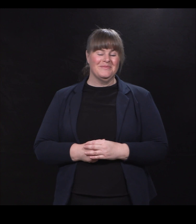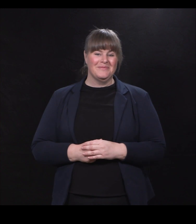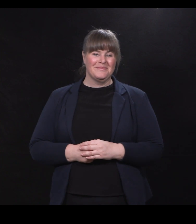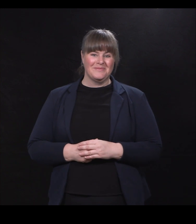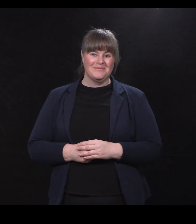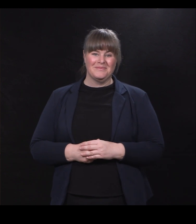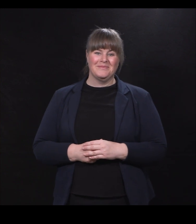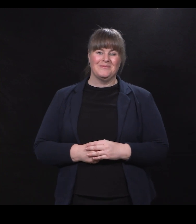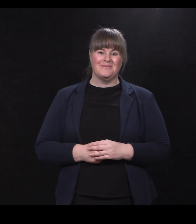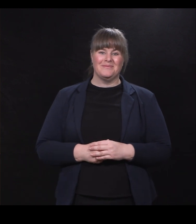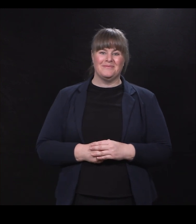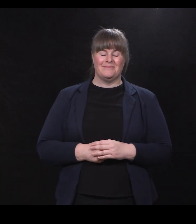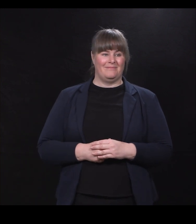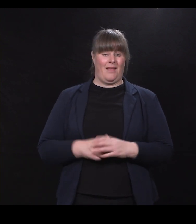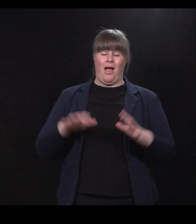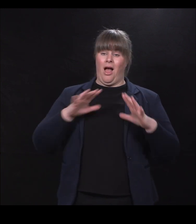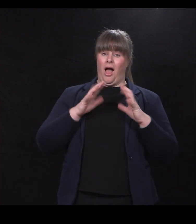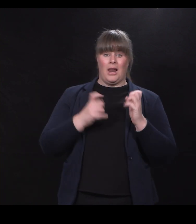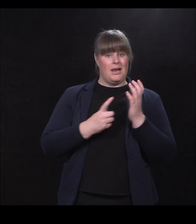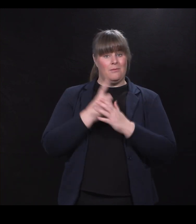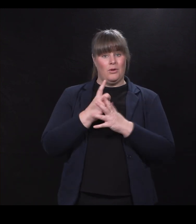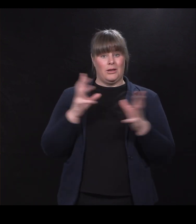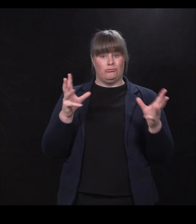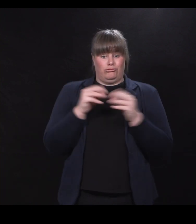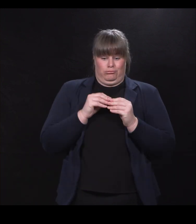samler vi alle mulighetene i en person.